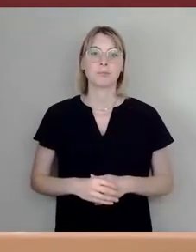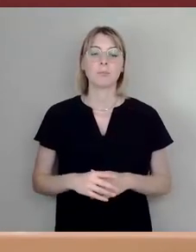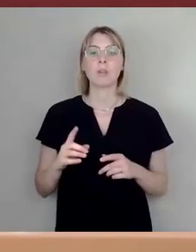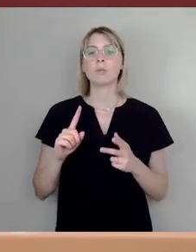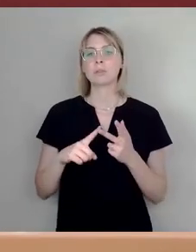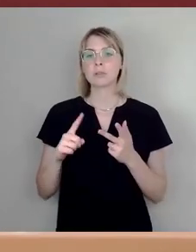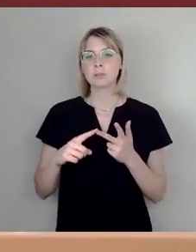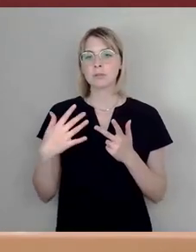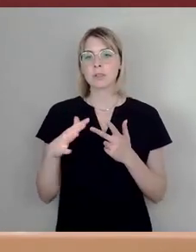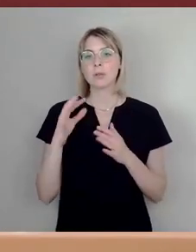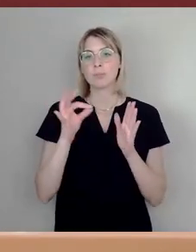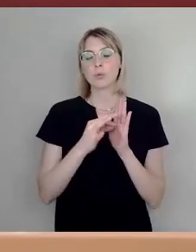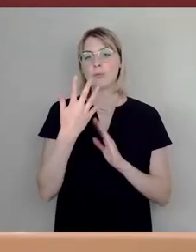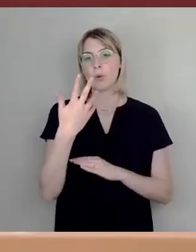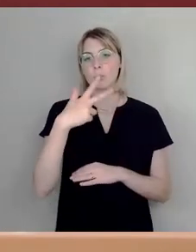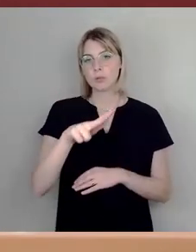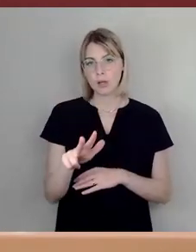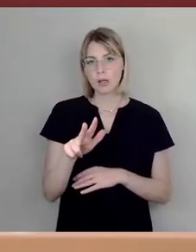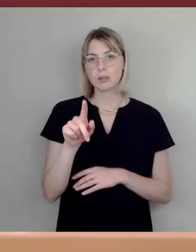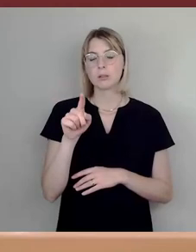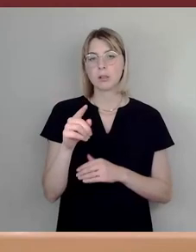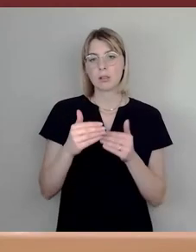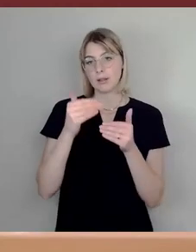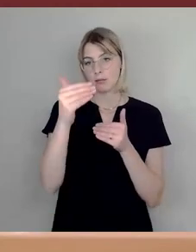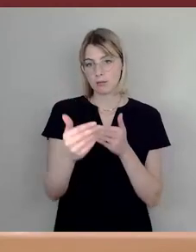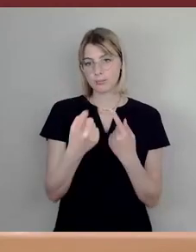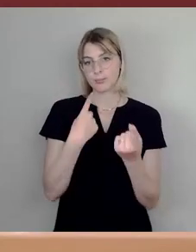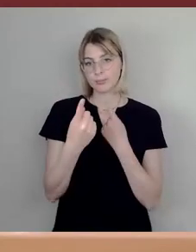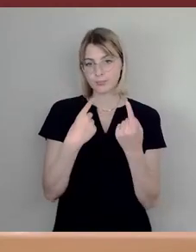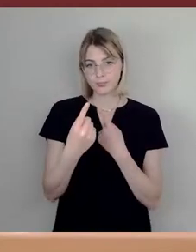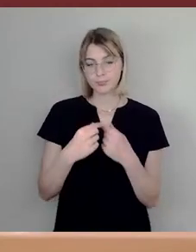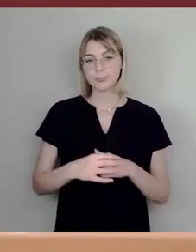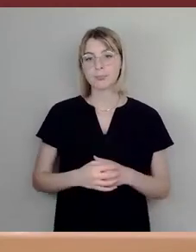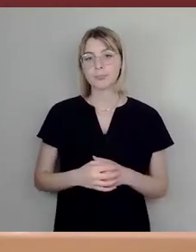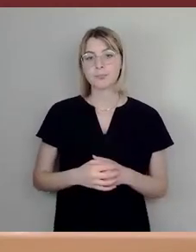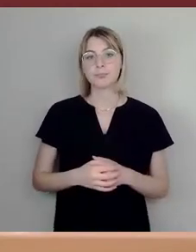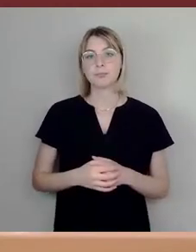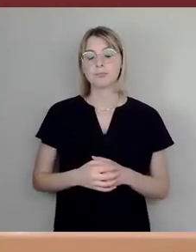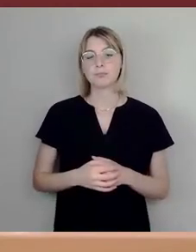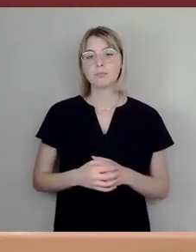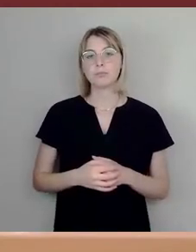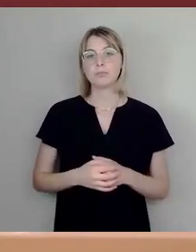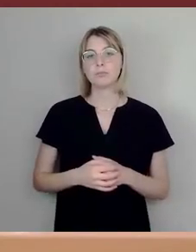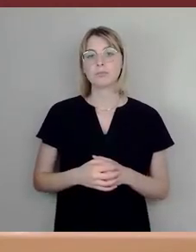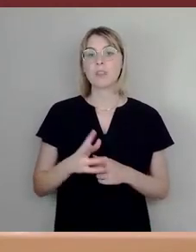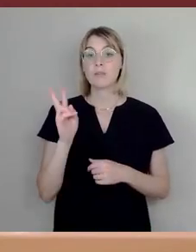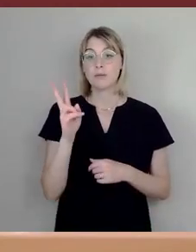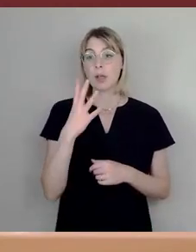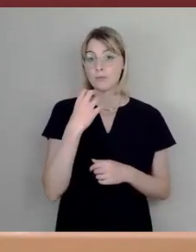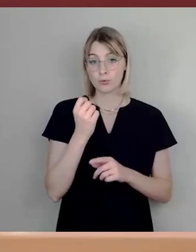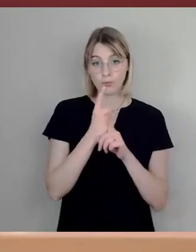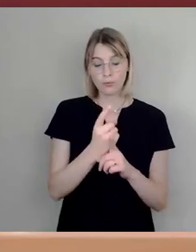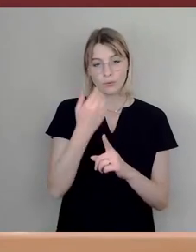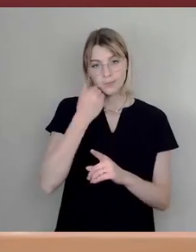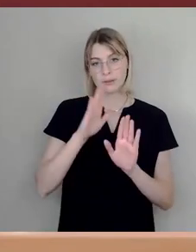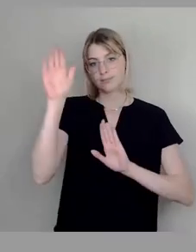35 dann folgen zu lassen. Wer hier dem folgen möchte, den bitte ich jetzt um